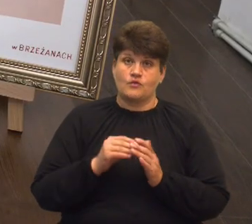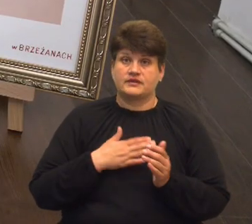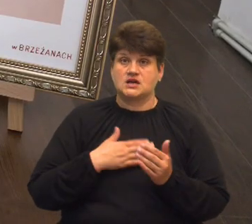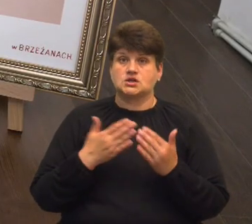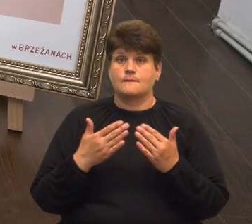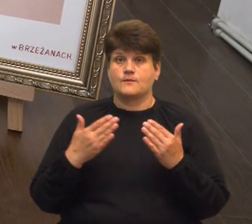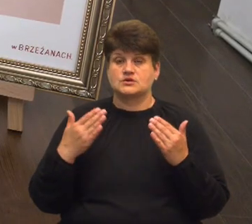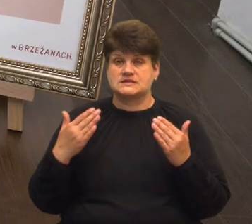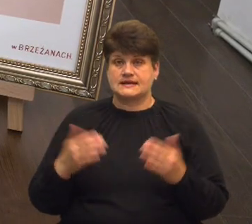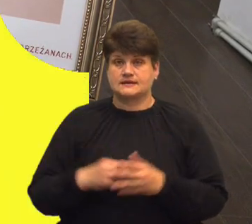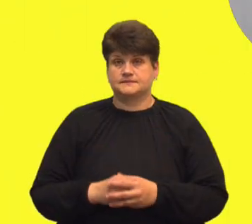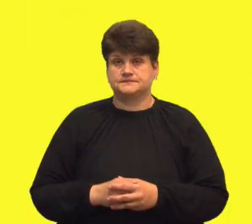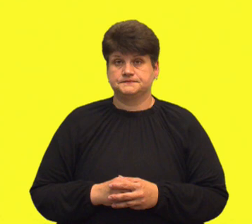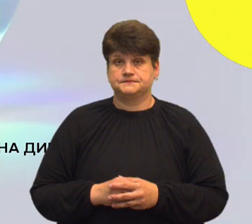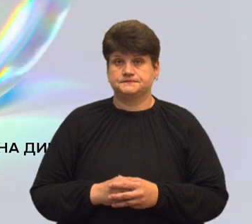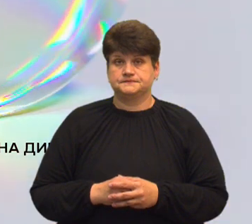колекцій.